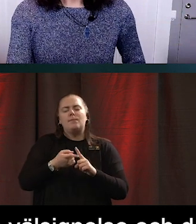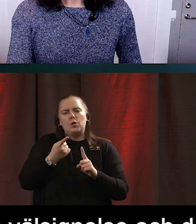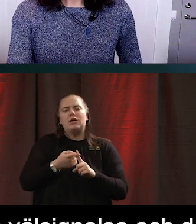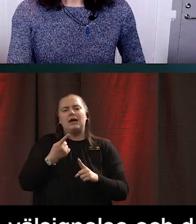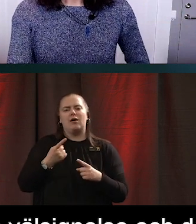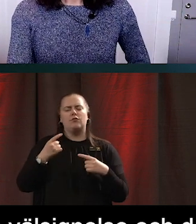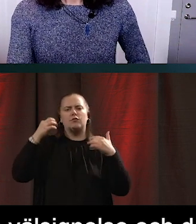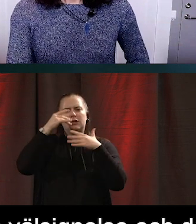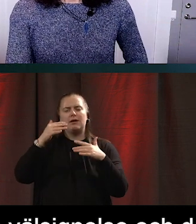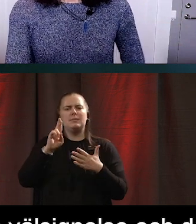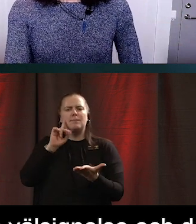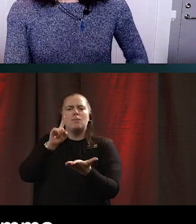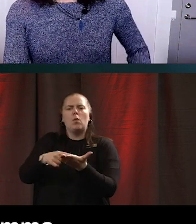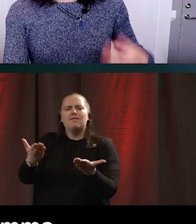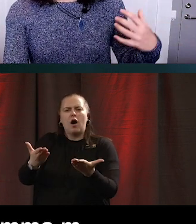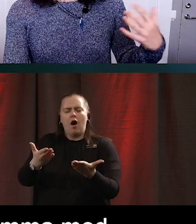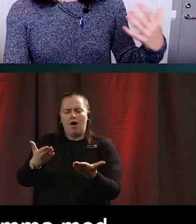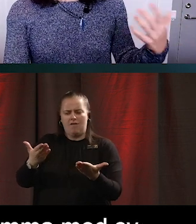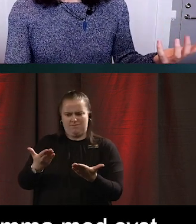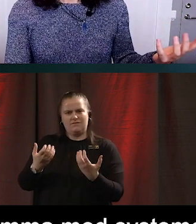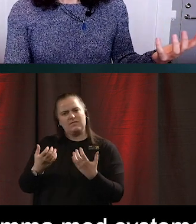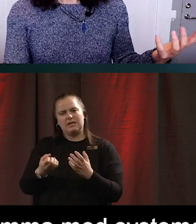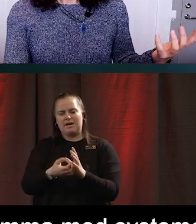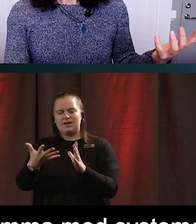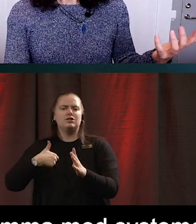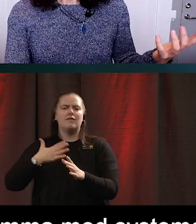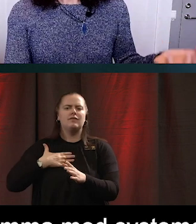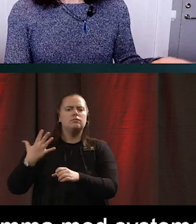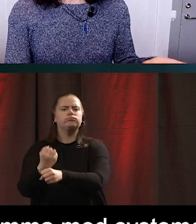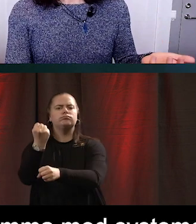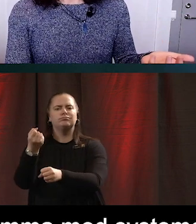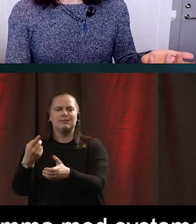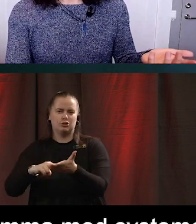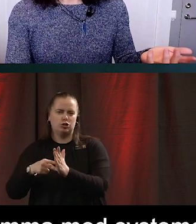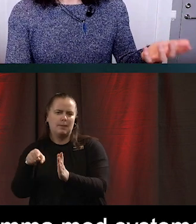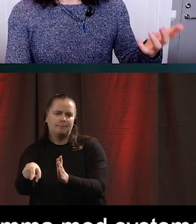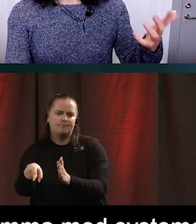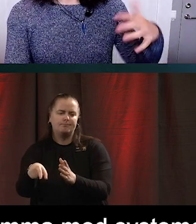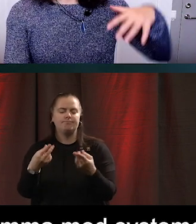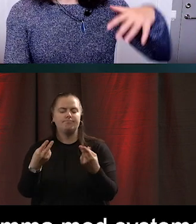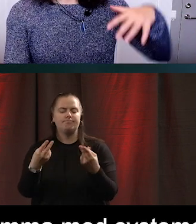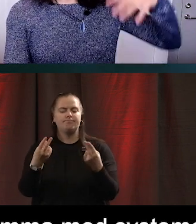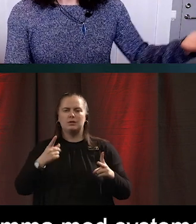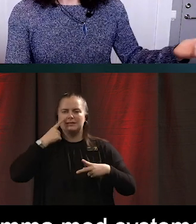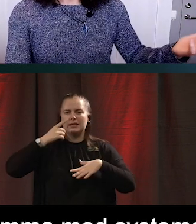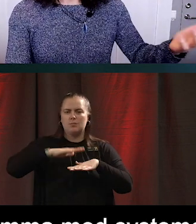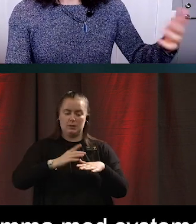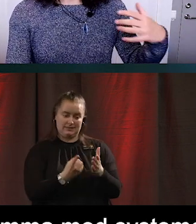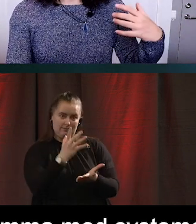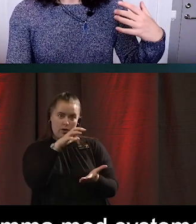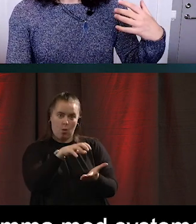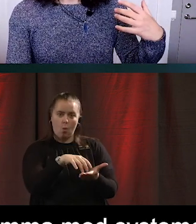systemet? Och ta lite hänsyn till situationen. Vad är det för ljus eller